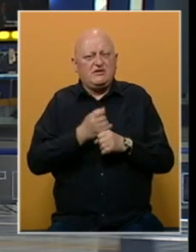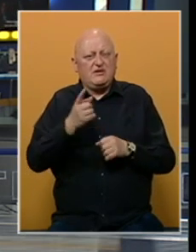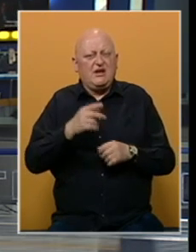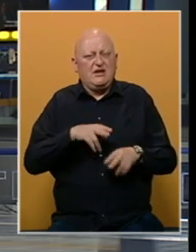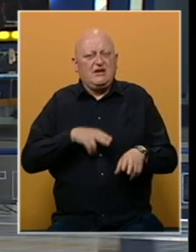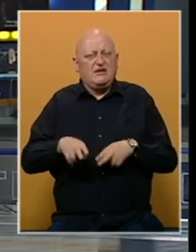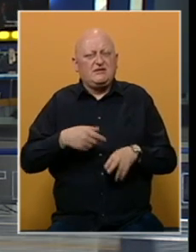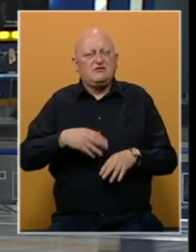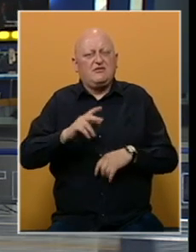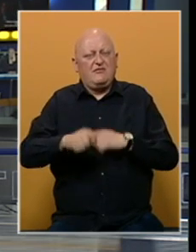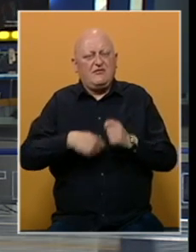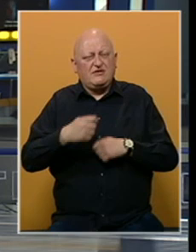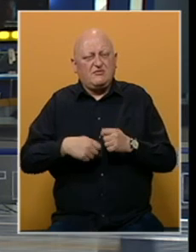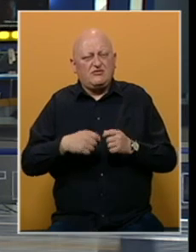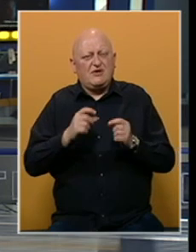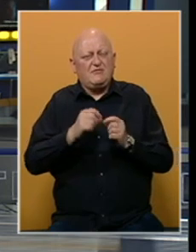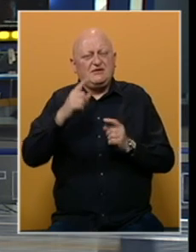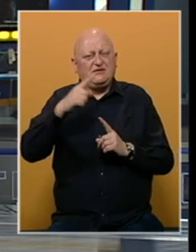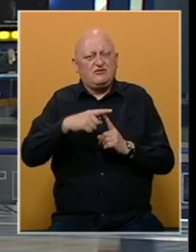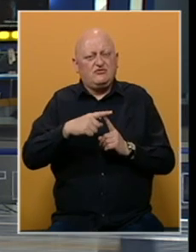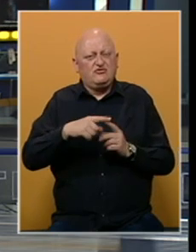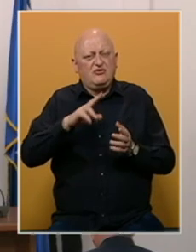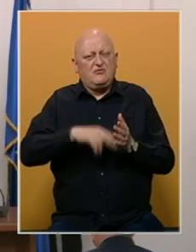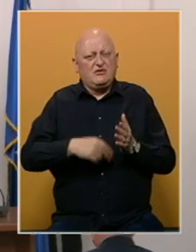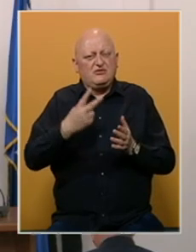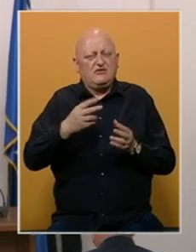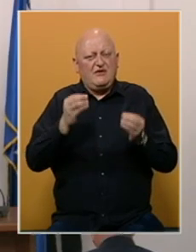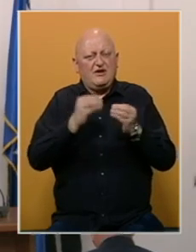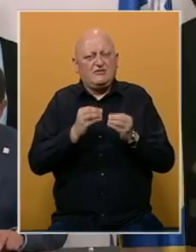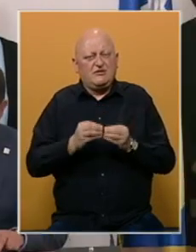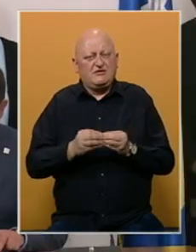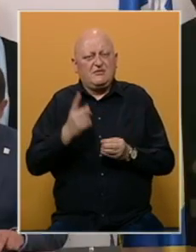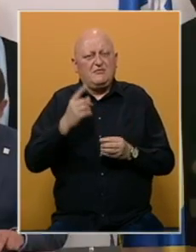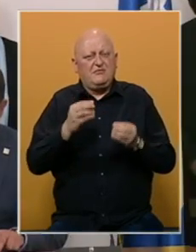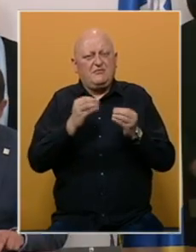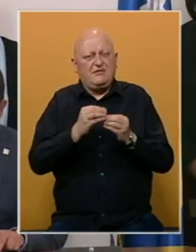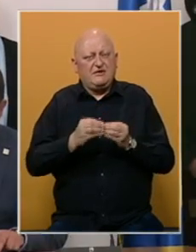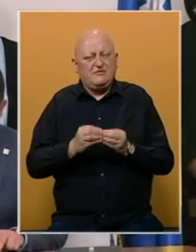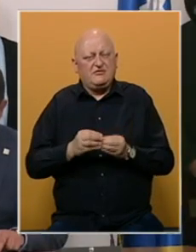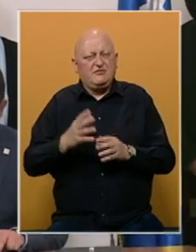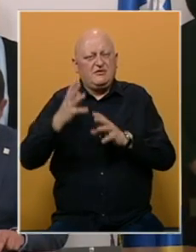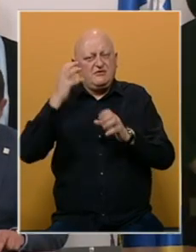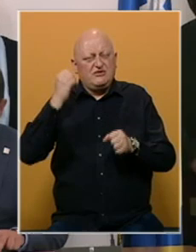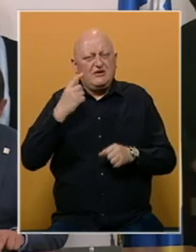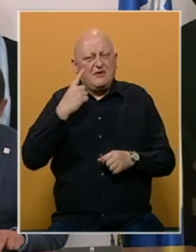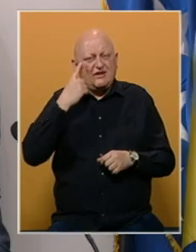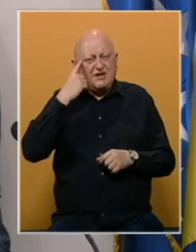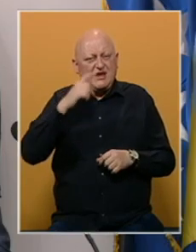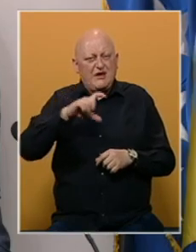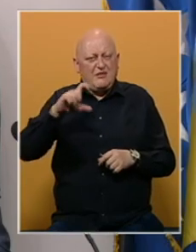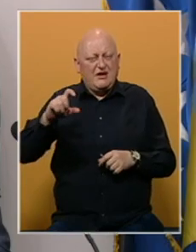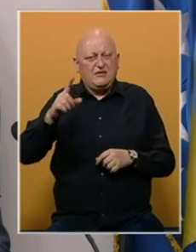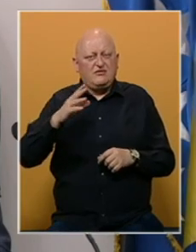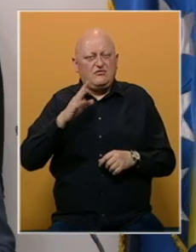i Hercegovine, a sa ministricom vanjskih poslova Biseron Turković potpisao dva sporazuma. Prvi sporazum je između ambasade